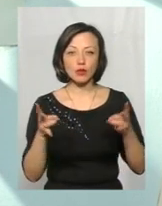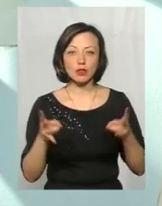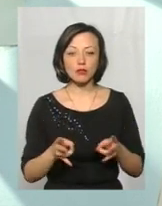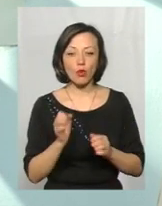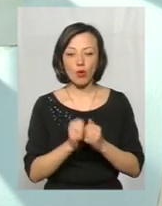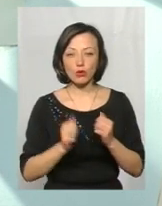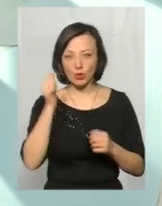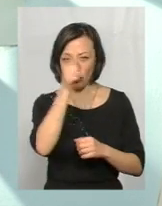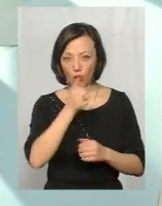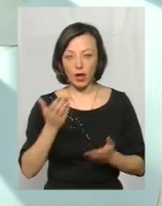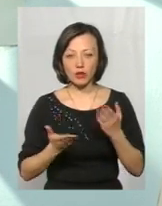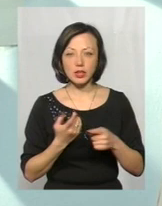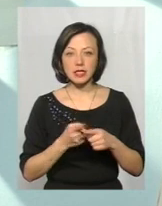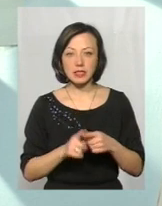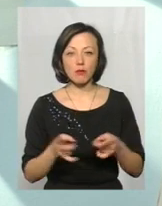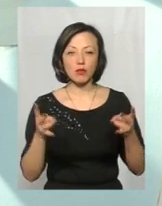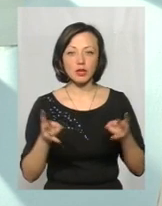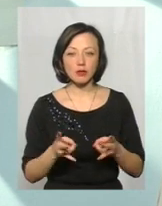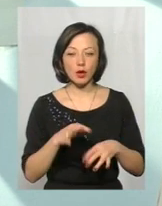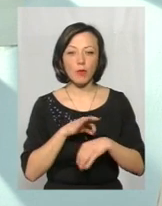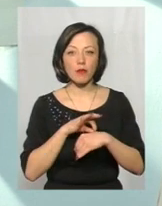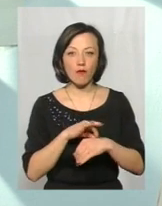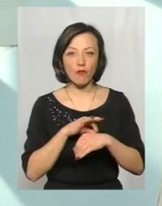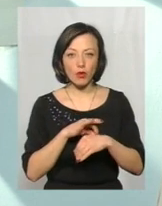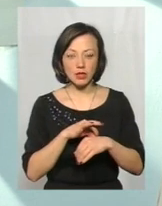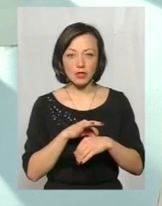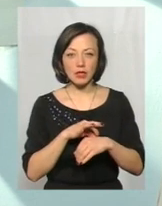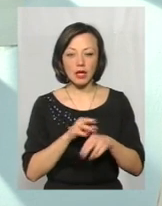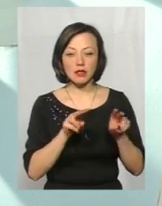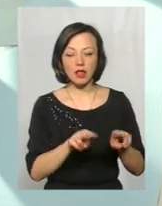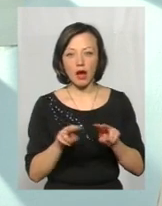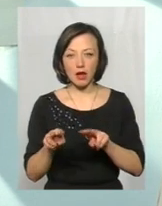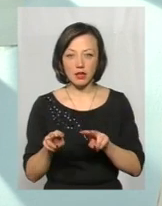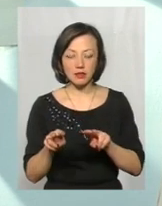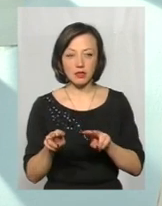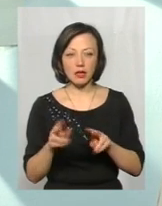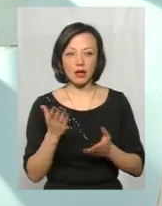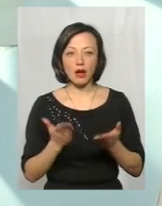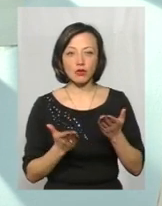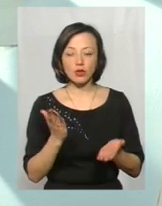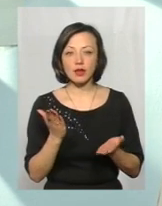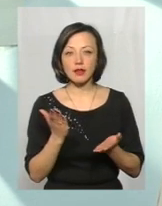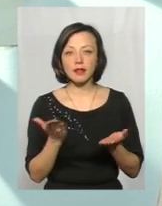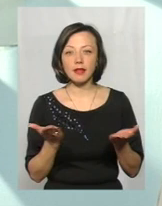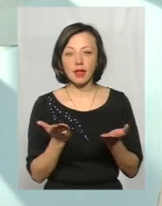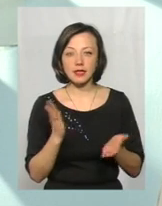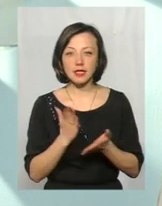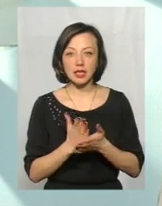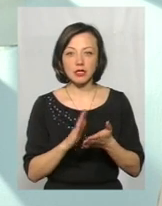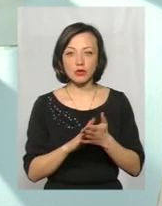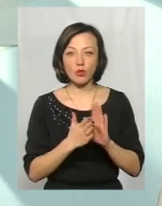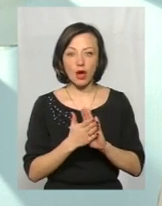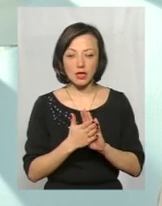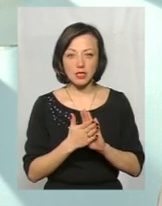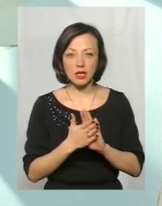кожного року, якщо це потрібно, проводити і нагляд. Ставити, якщо десь є ситуація і маячки,